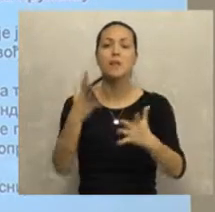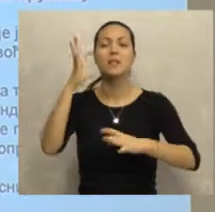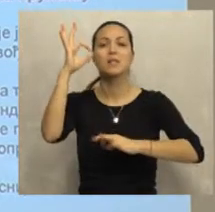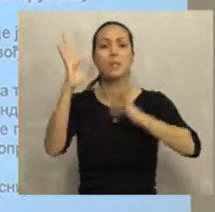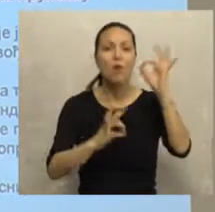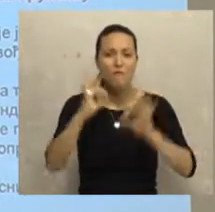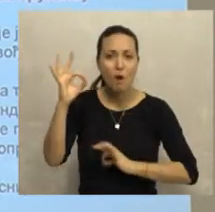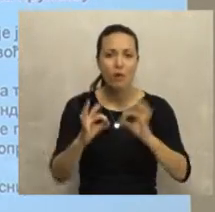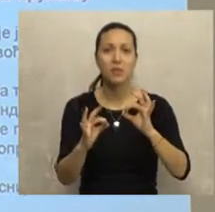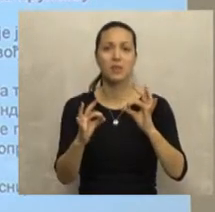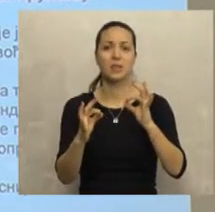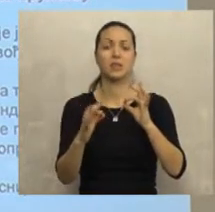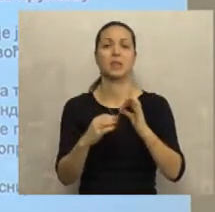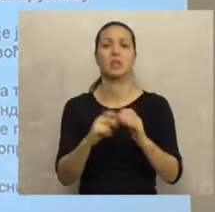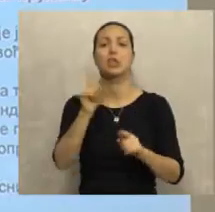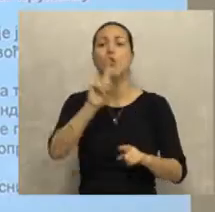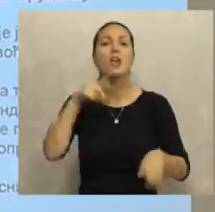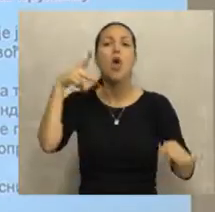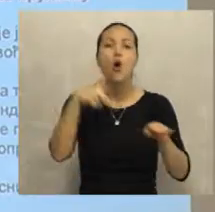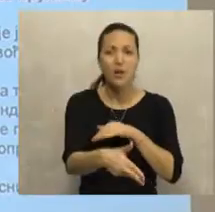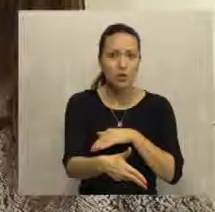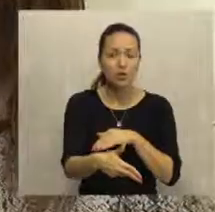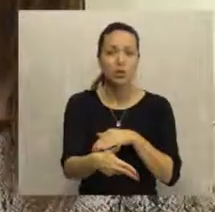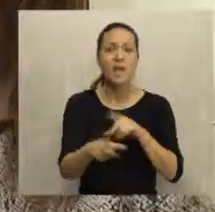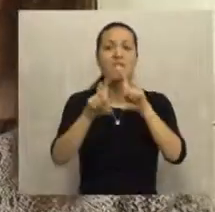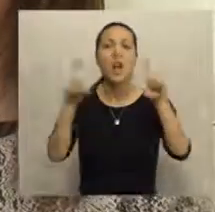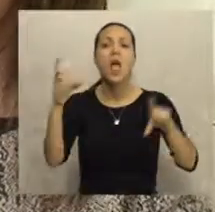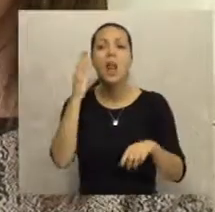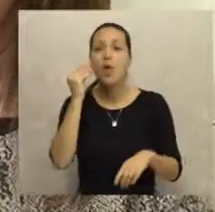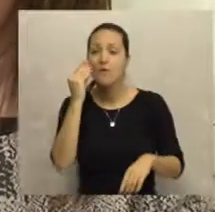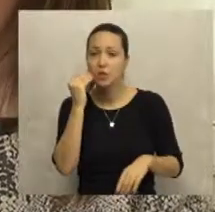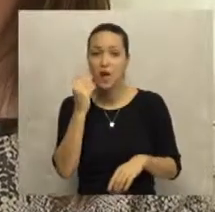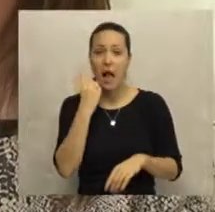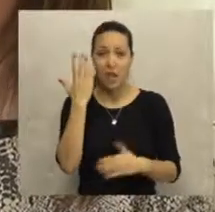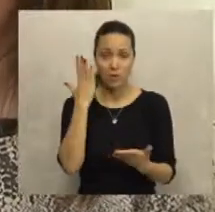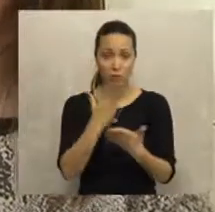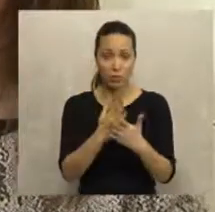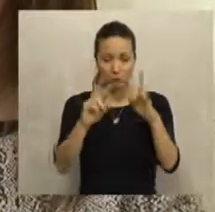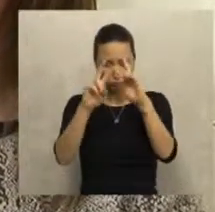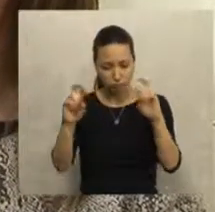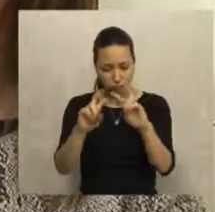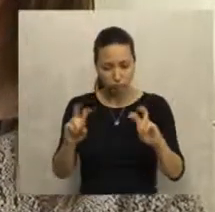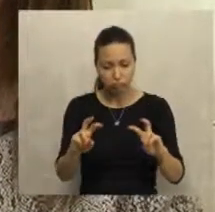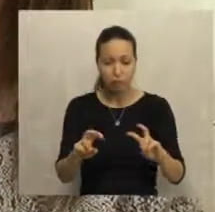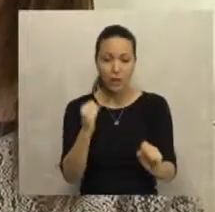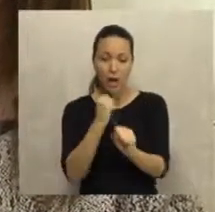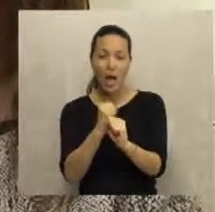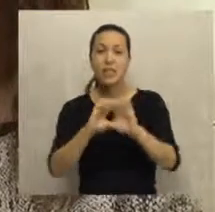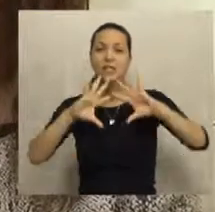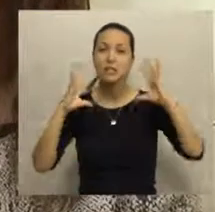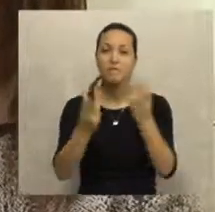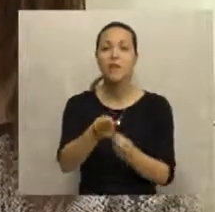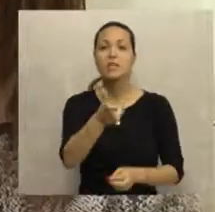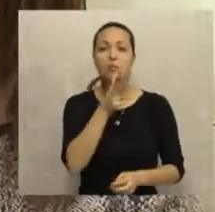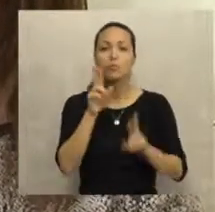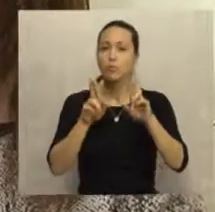dobili smo kvote za svaku meru posebno, ali to nije ograničavajuće. Filijala Novi Sad, kada bude analizirala